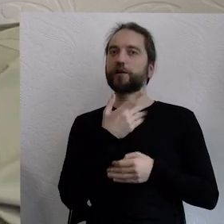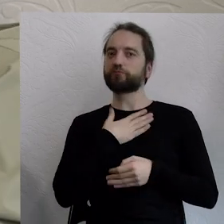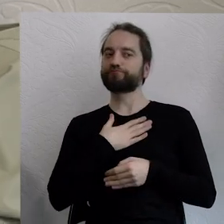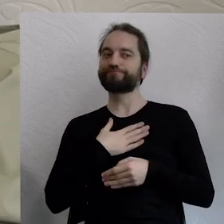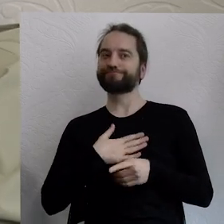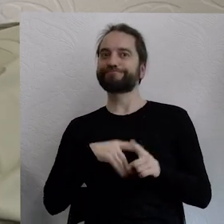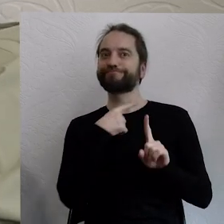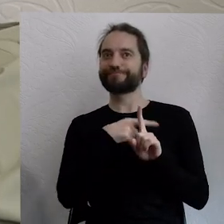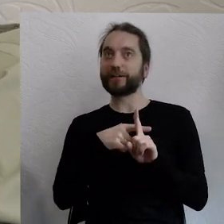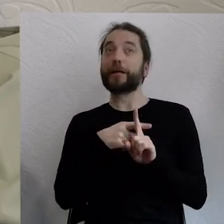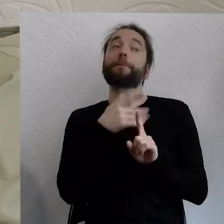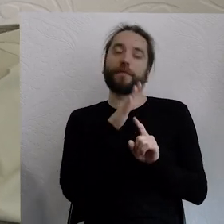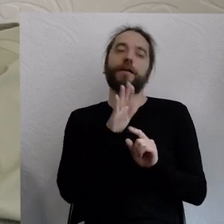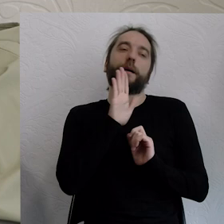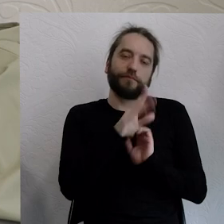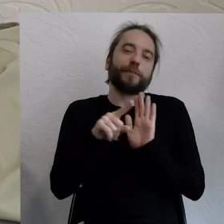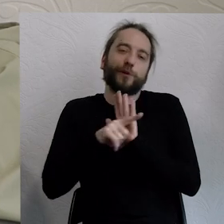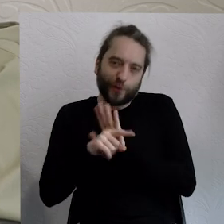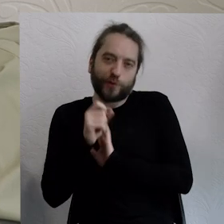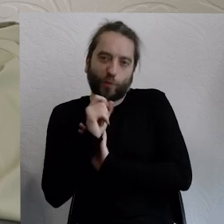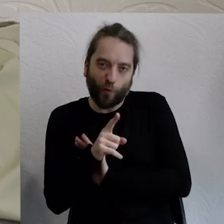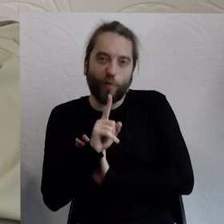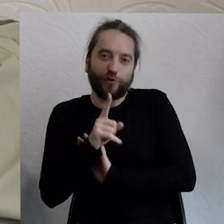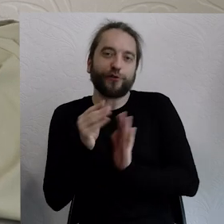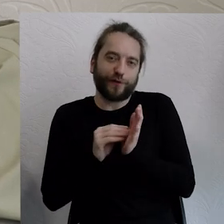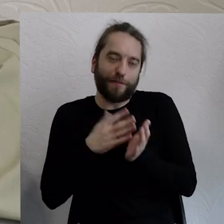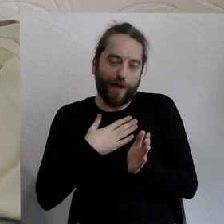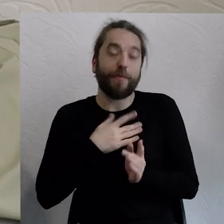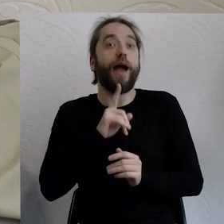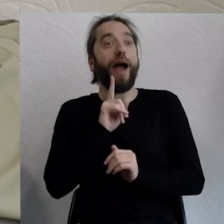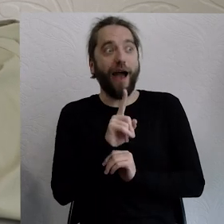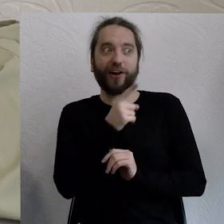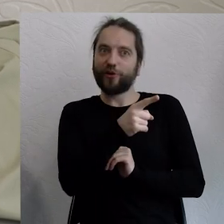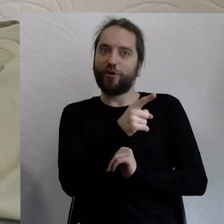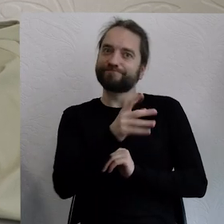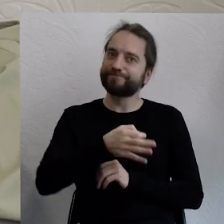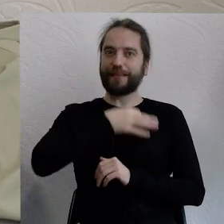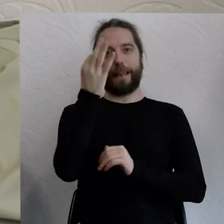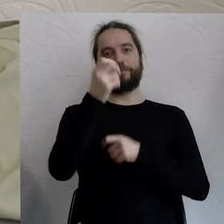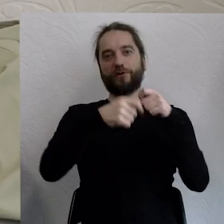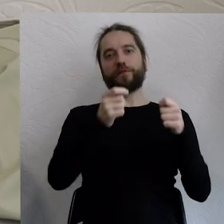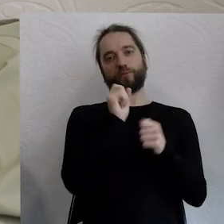minusów, czego doświadczamy, no prawdopodobnie jest najlepszym rozwiązaniem. I teraz